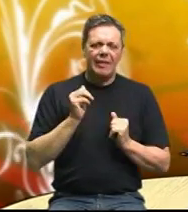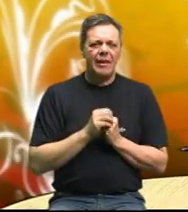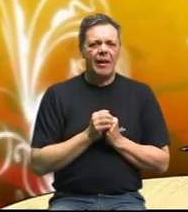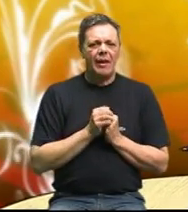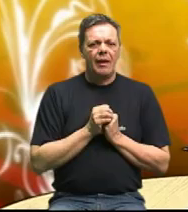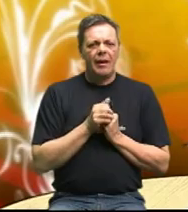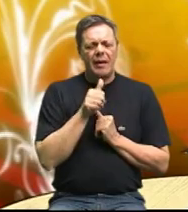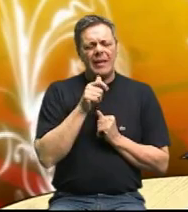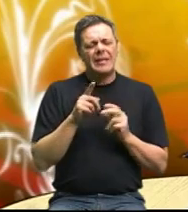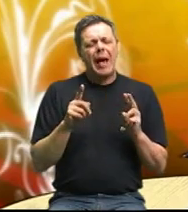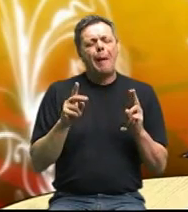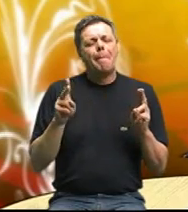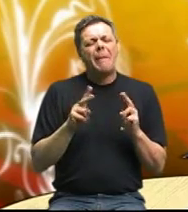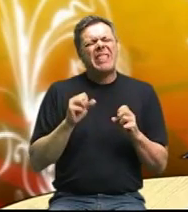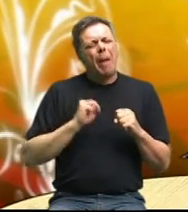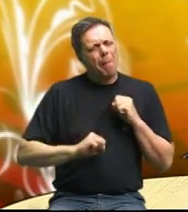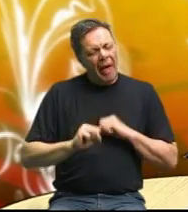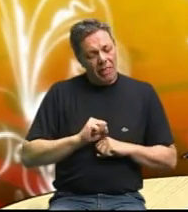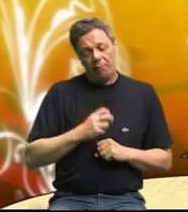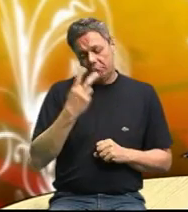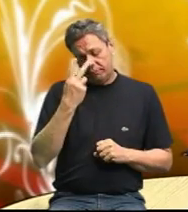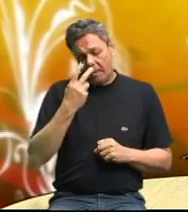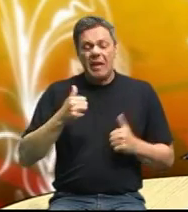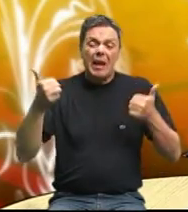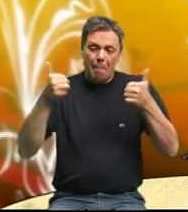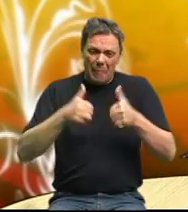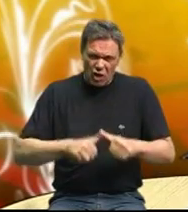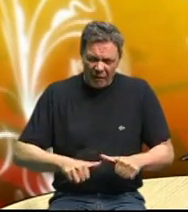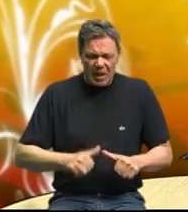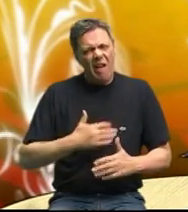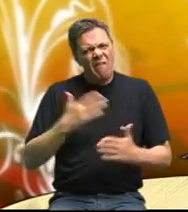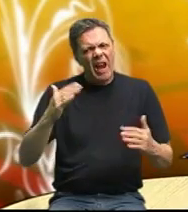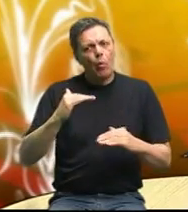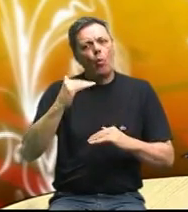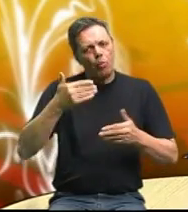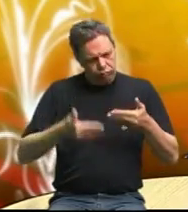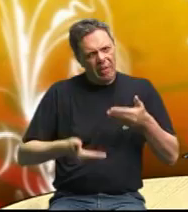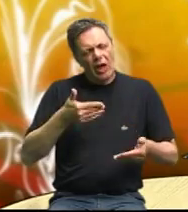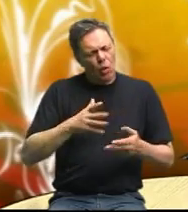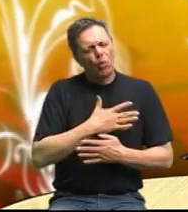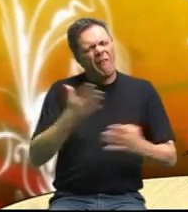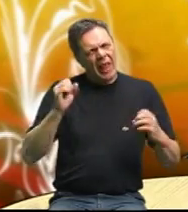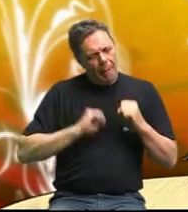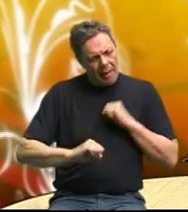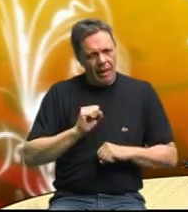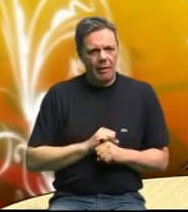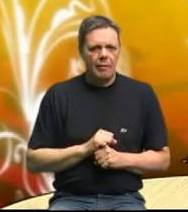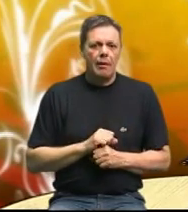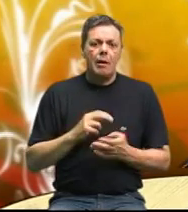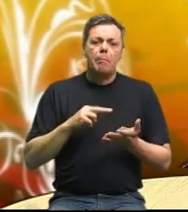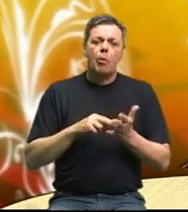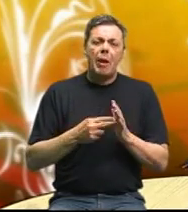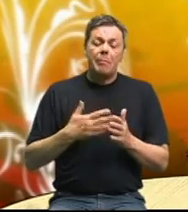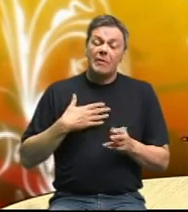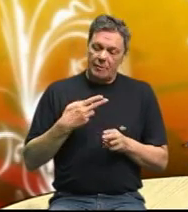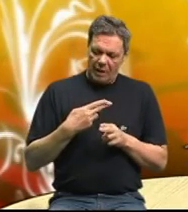s manje patnje, jer smršaviti, reducirati veliku težinu je velika patnja. Problem svoj